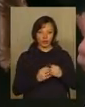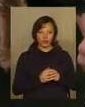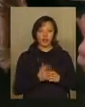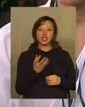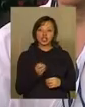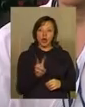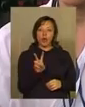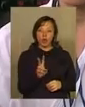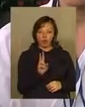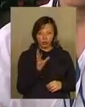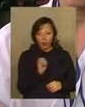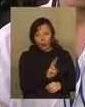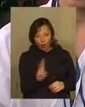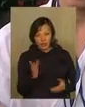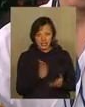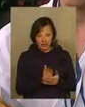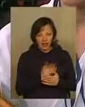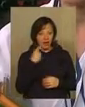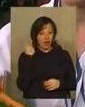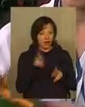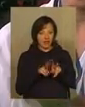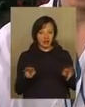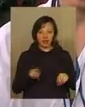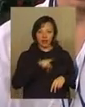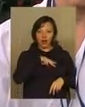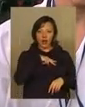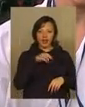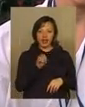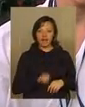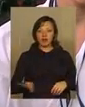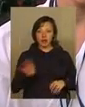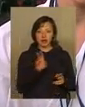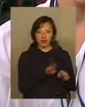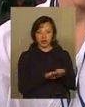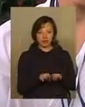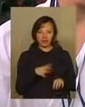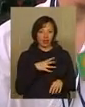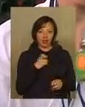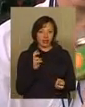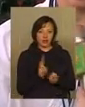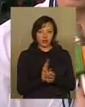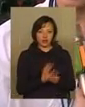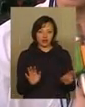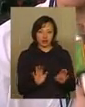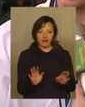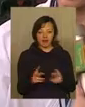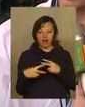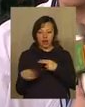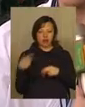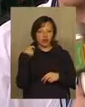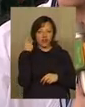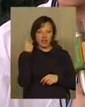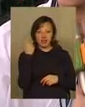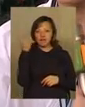коїзі ще з ваших ровесників нагороди європейського рівня? Не зустрічав. З ровесників